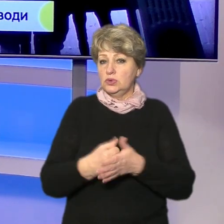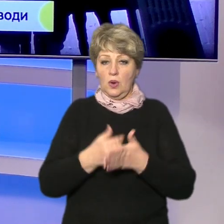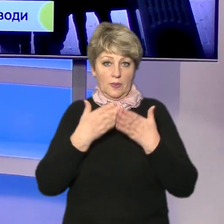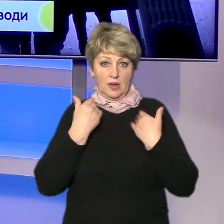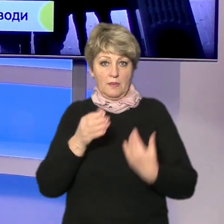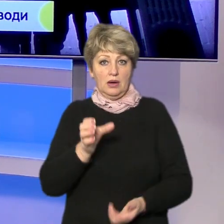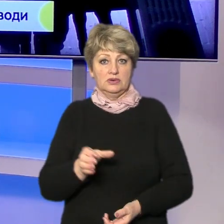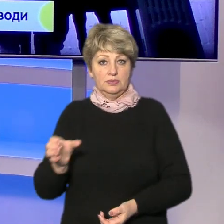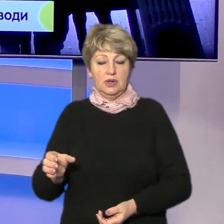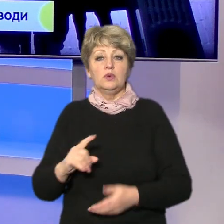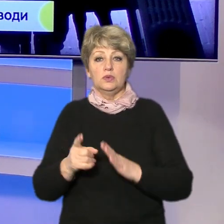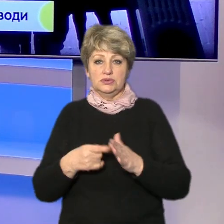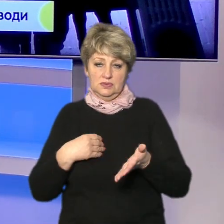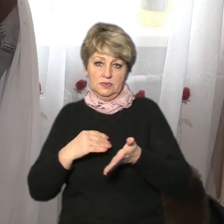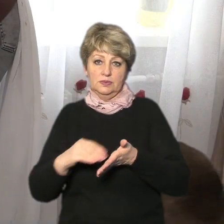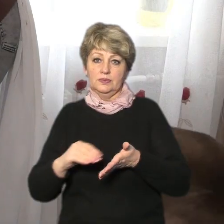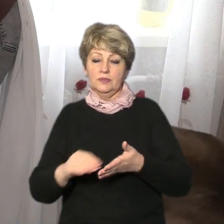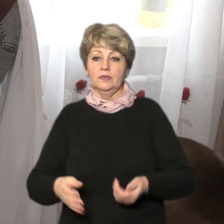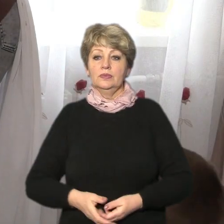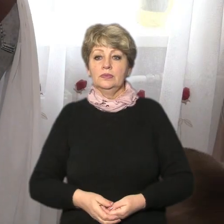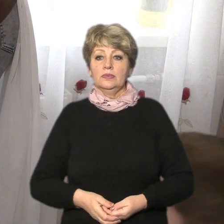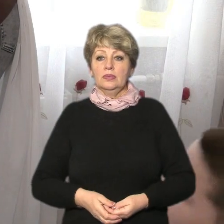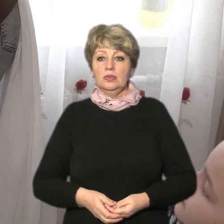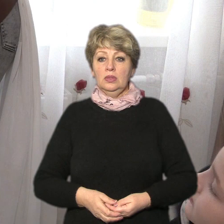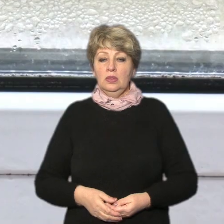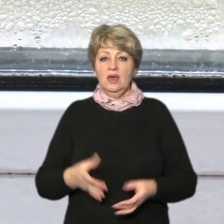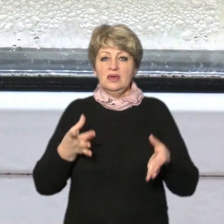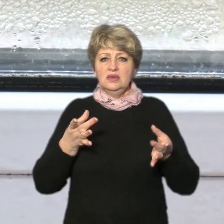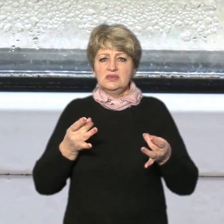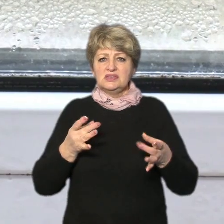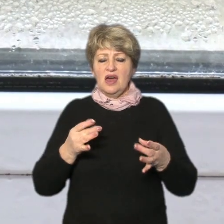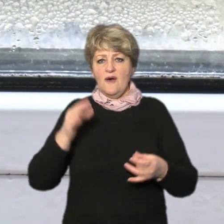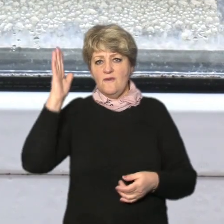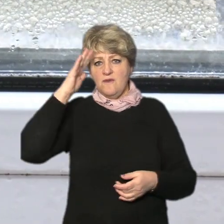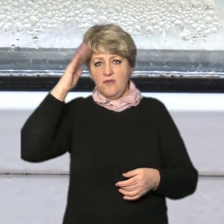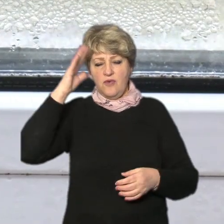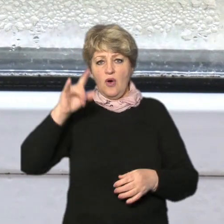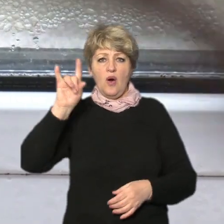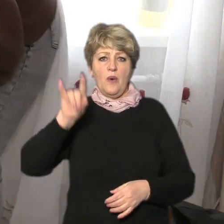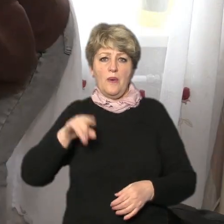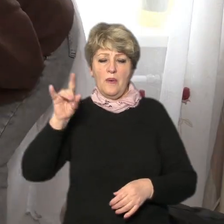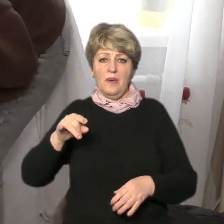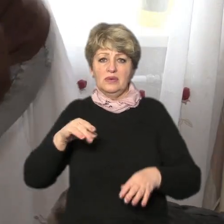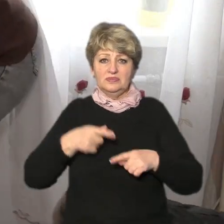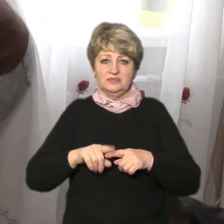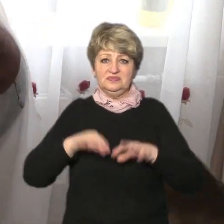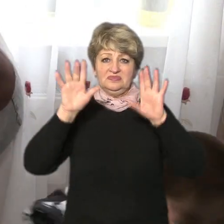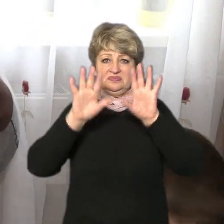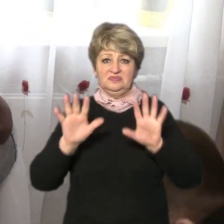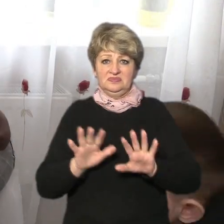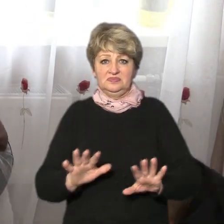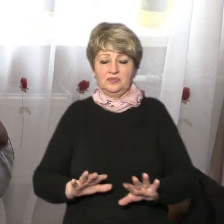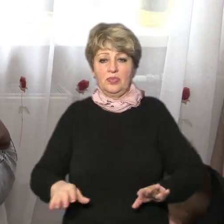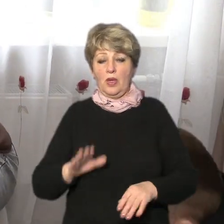тепла з'ясовувала Наталя Старинець конденсат який в мене все все время тече по підвіконню в качестві